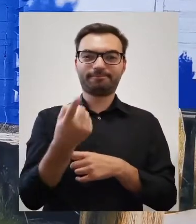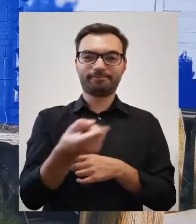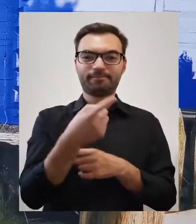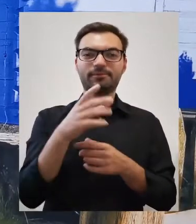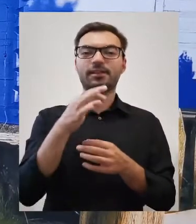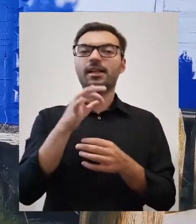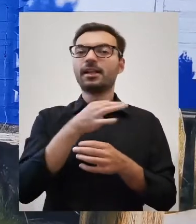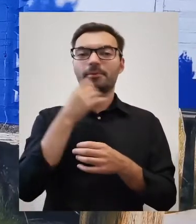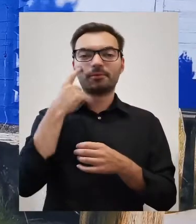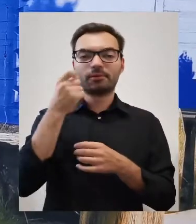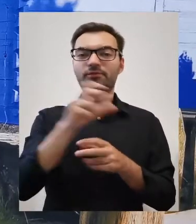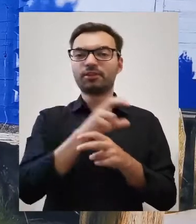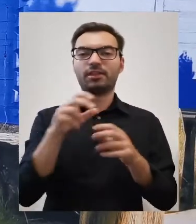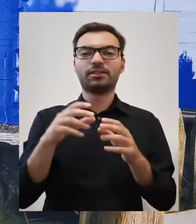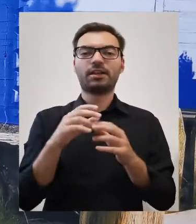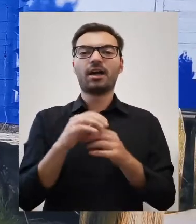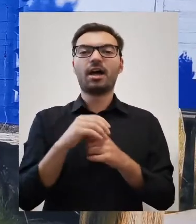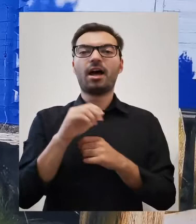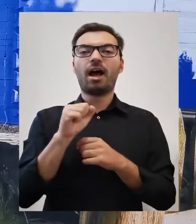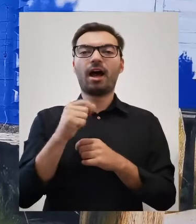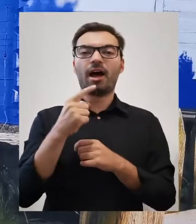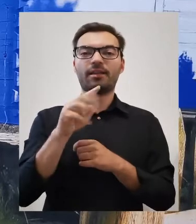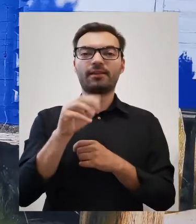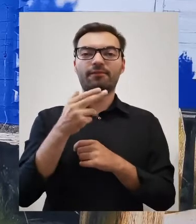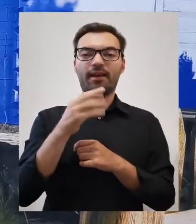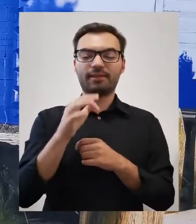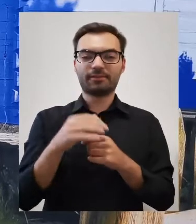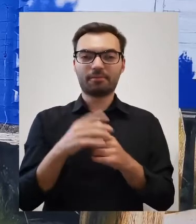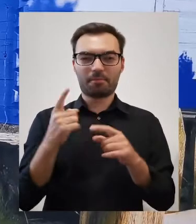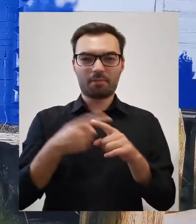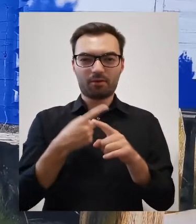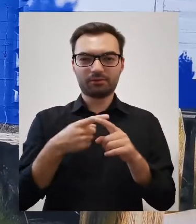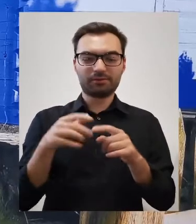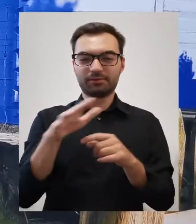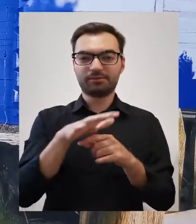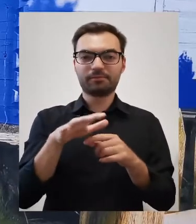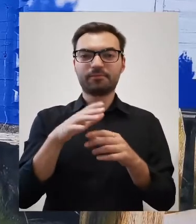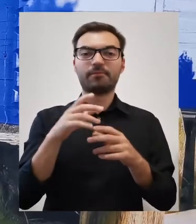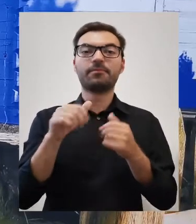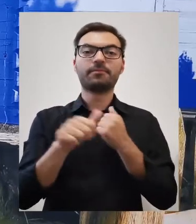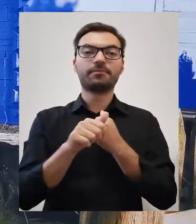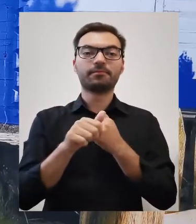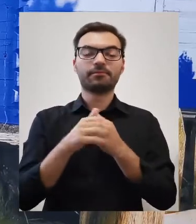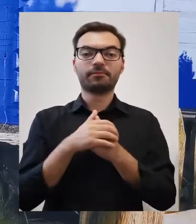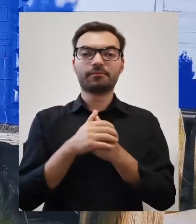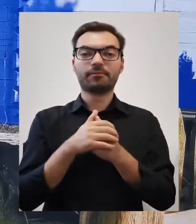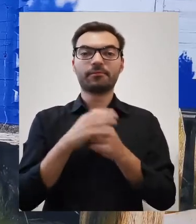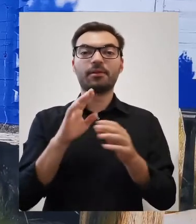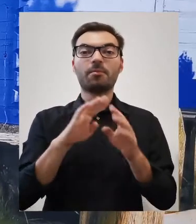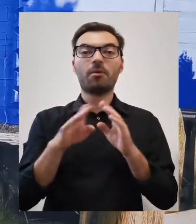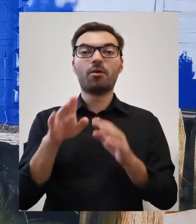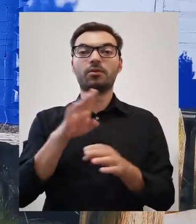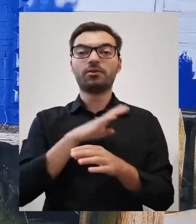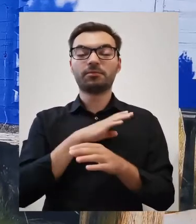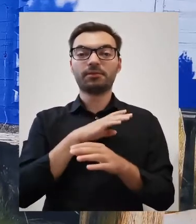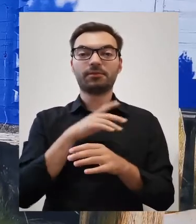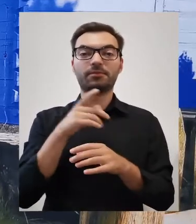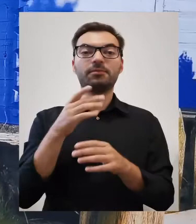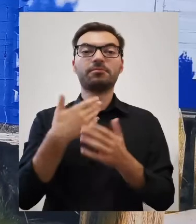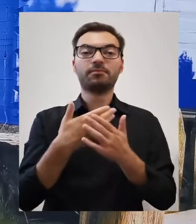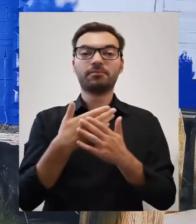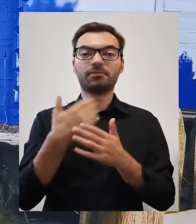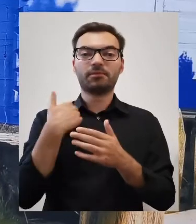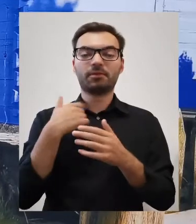spotkać na tych terenach podczas adwentu. Podobno zaraz po jego śmierci pojawiła się